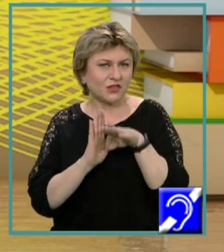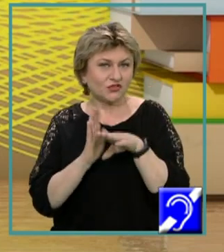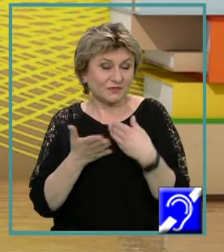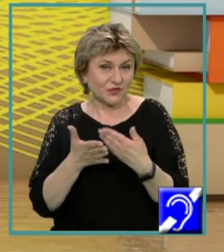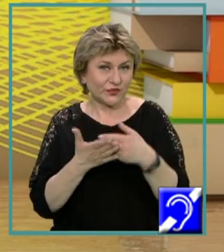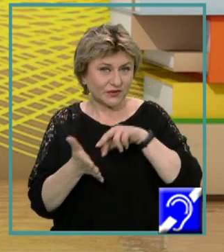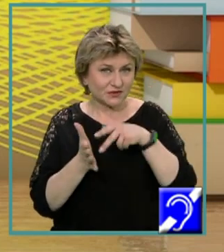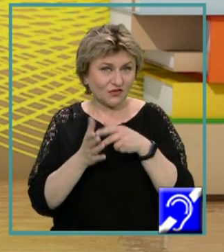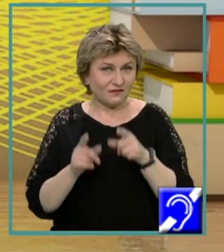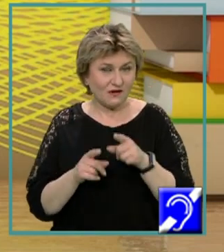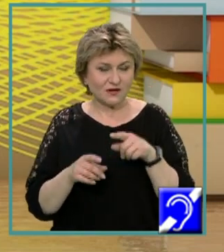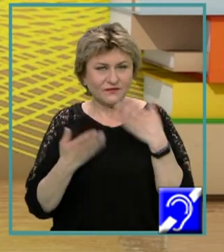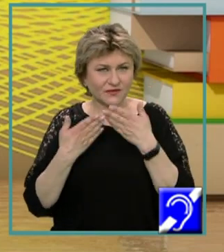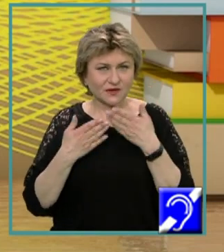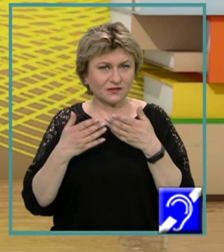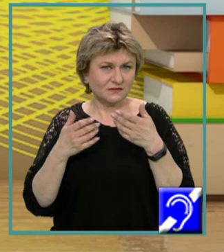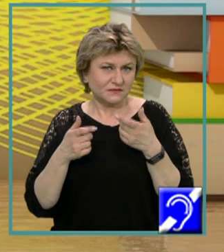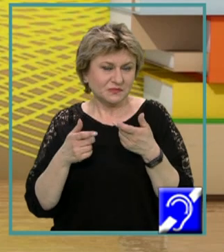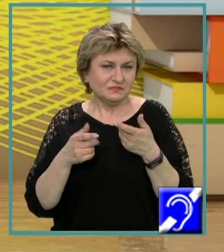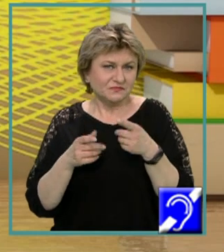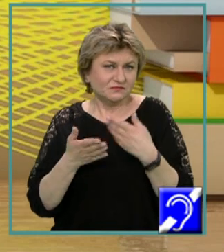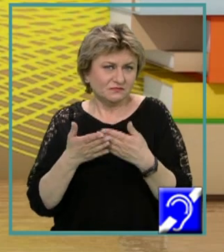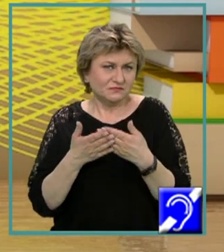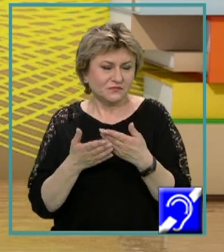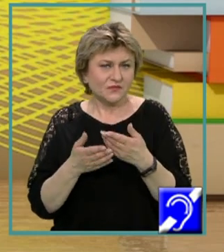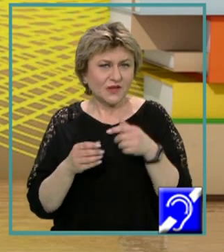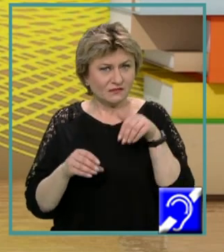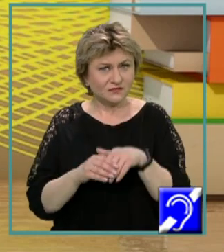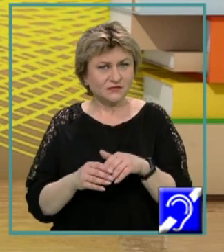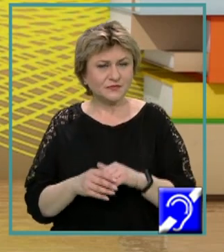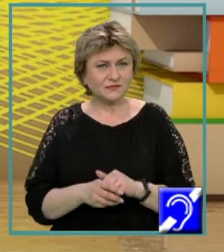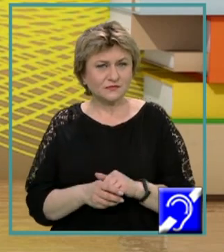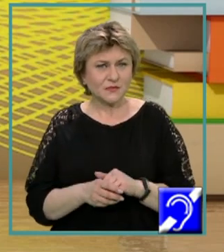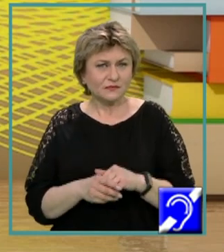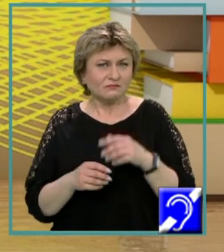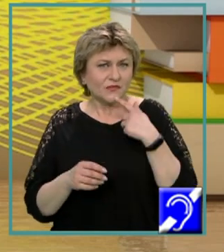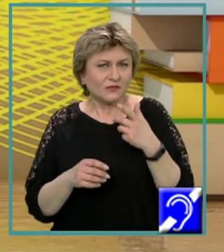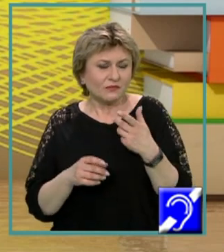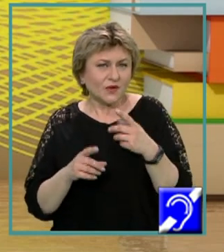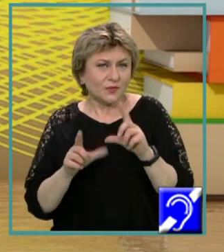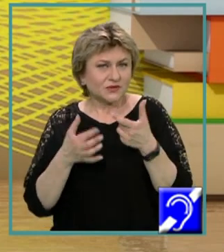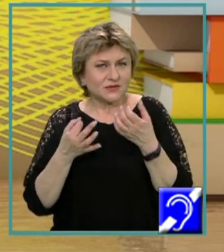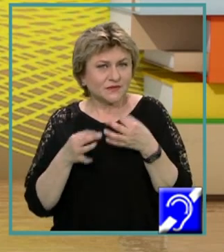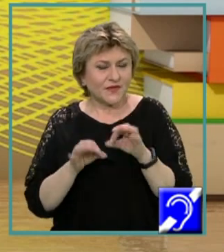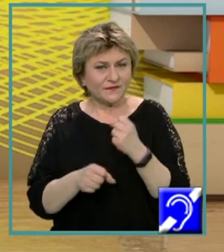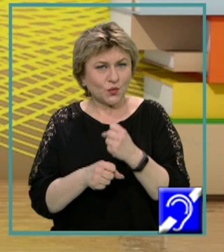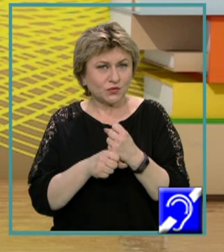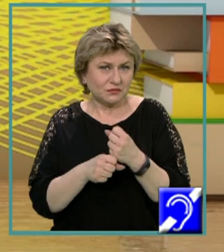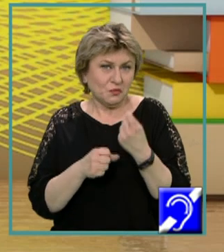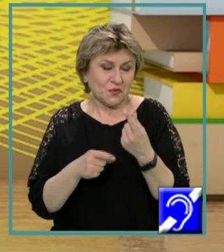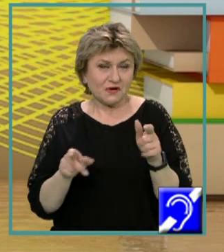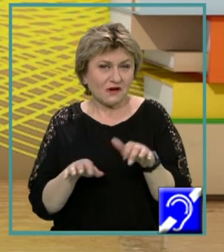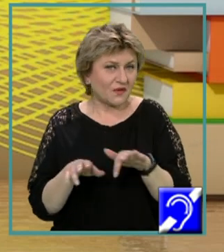rezolvare studiate în partea de algoritmică în cod care poate fi executat de un calculator.